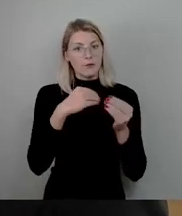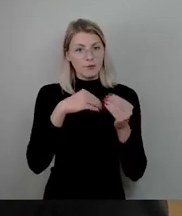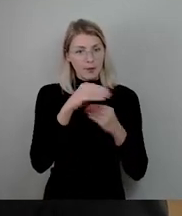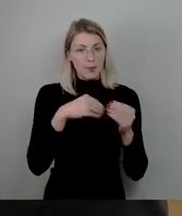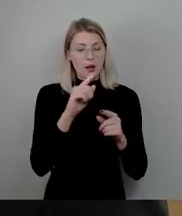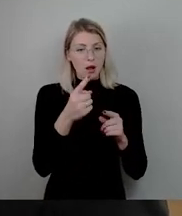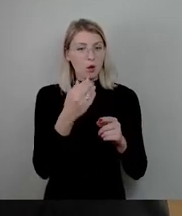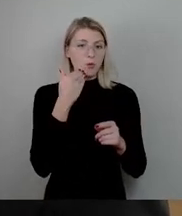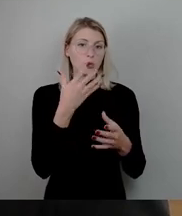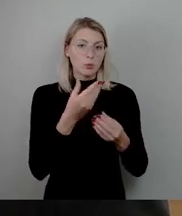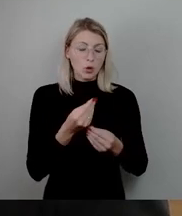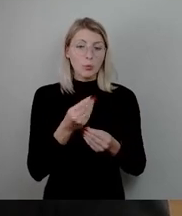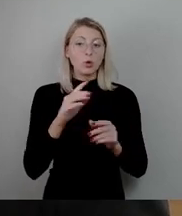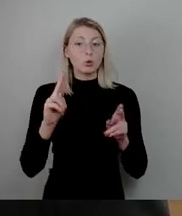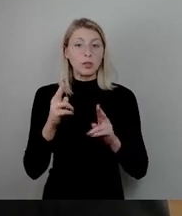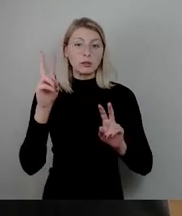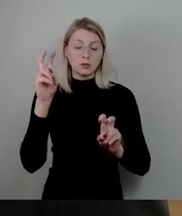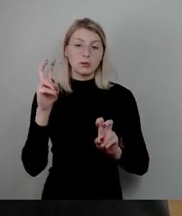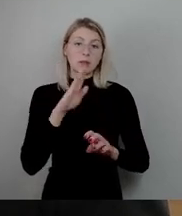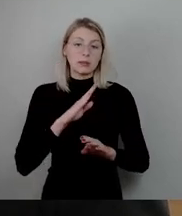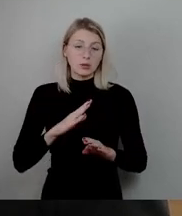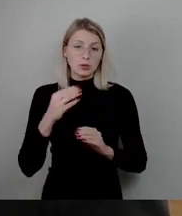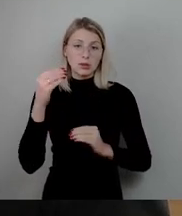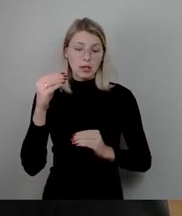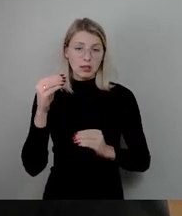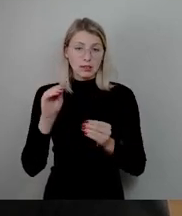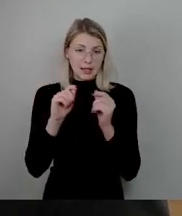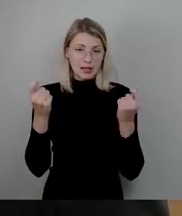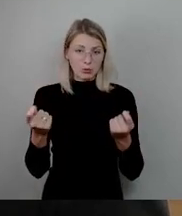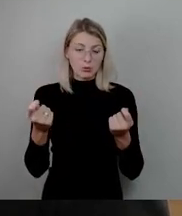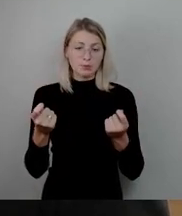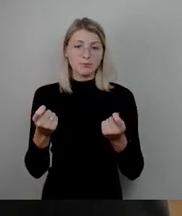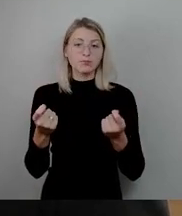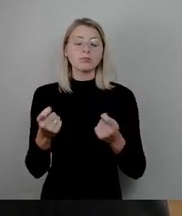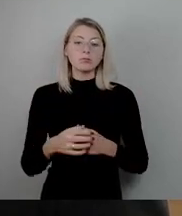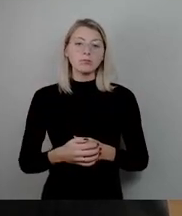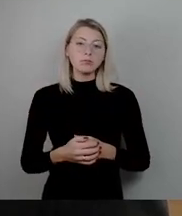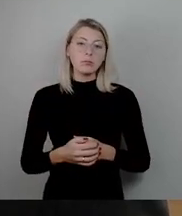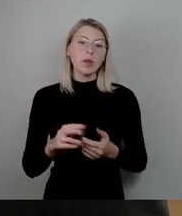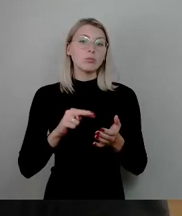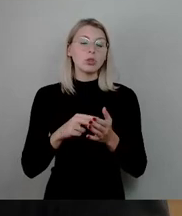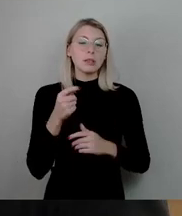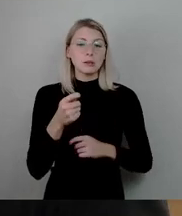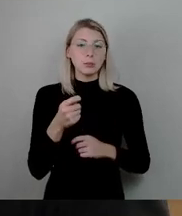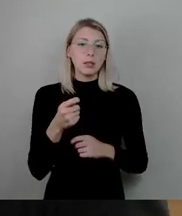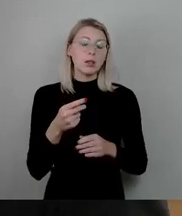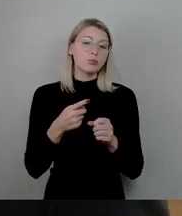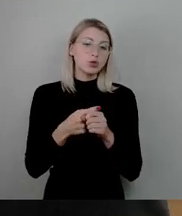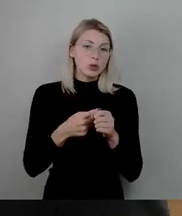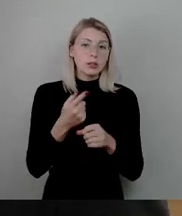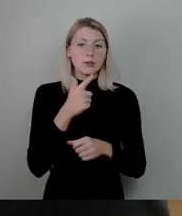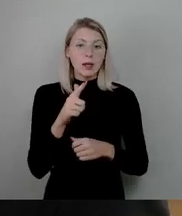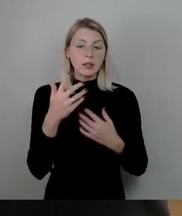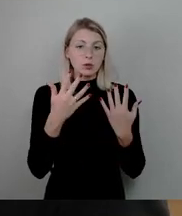der Sächsischen Zeitung. Im Schnitt sind die Bestandsmieten in Dresden zwischen den Jahren 2010 und 2022